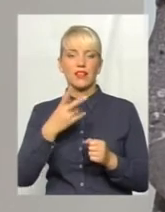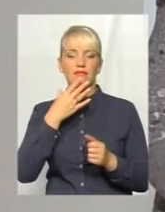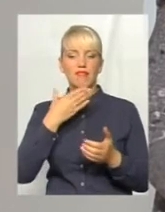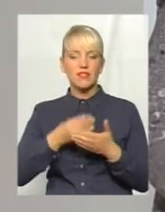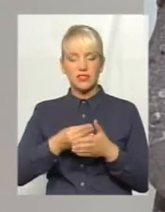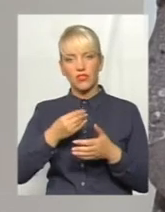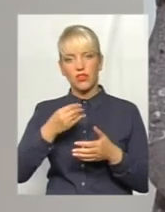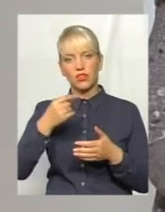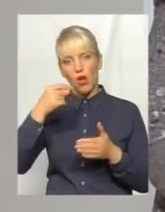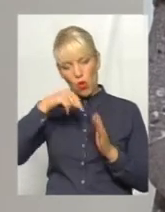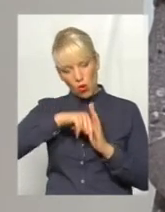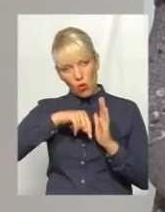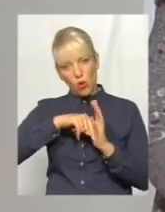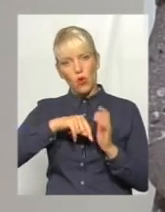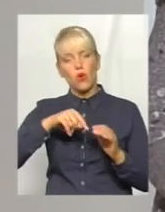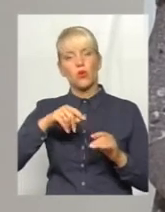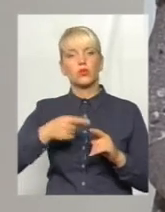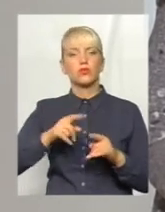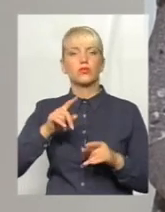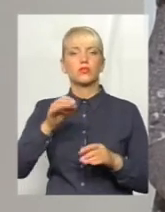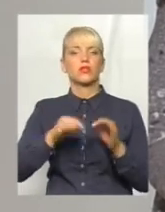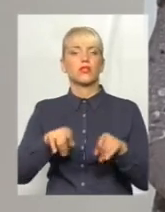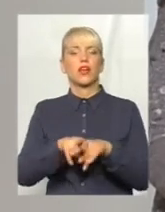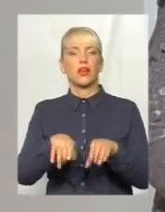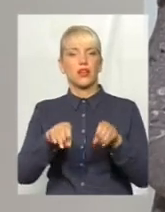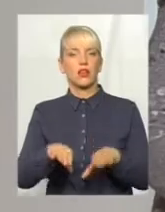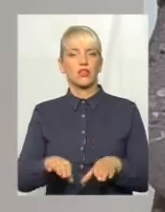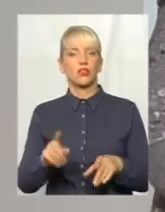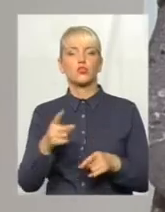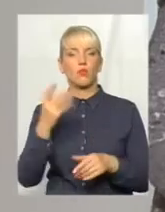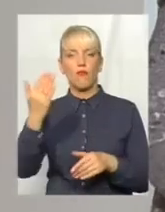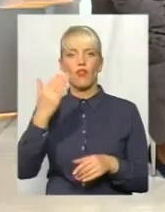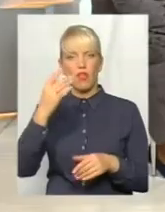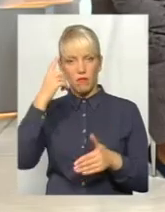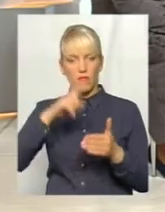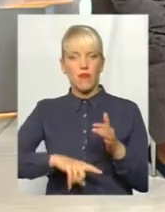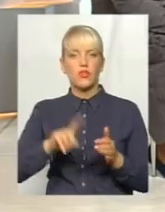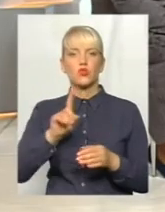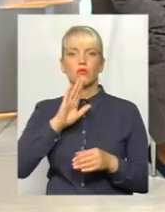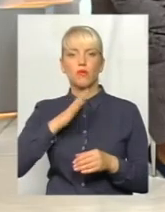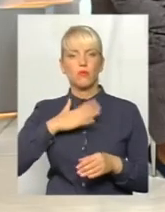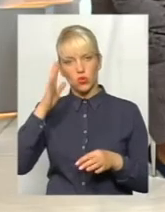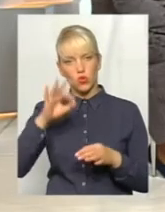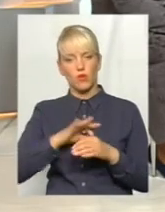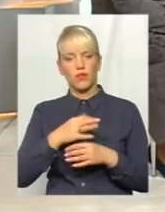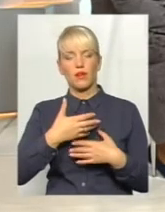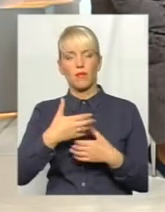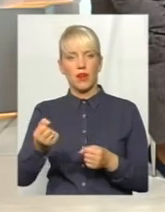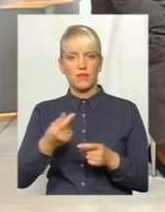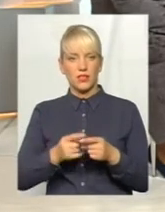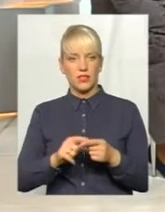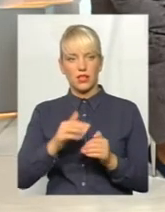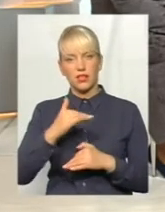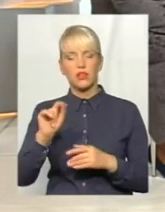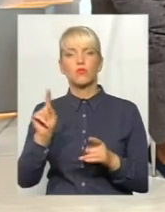винести рішення, і по чому вона була впевнена, що цей кредит брав іменно мій чоловік? По чому вона була впевнена? Я би хотіла їй